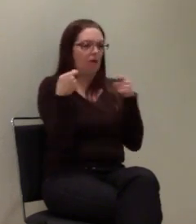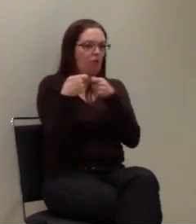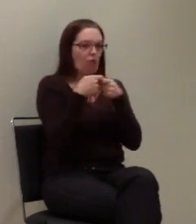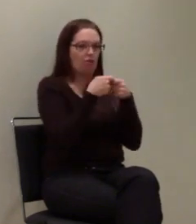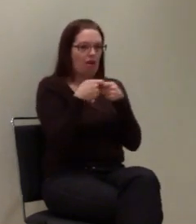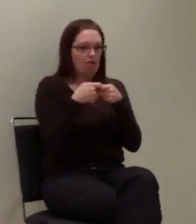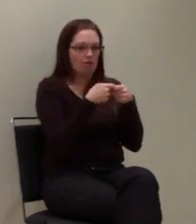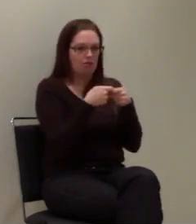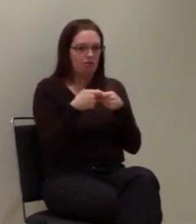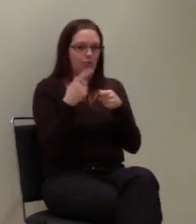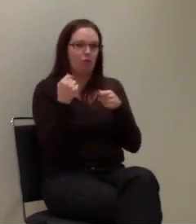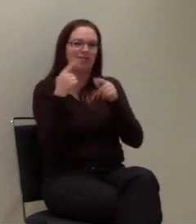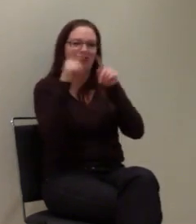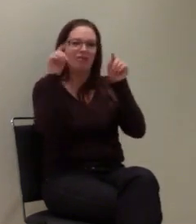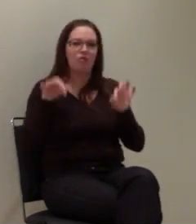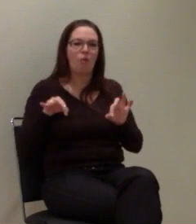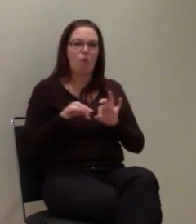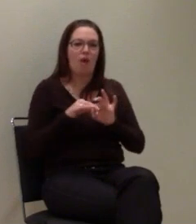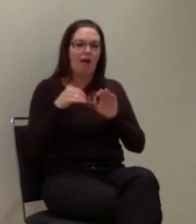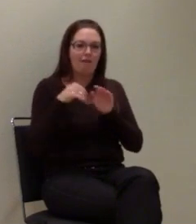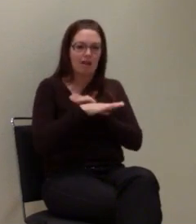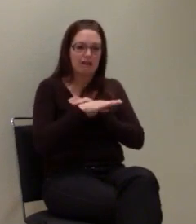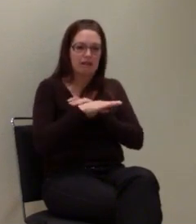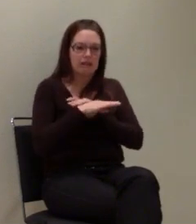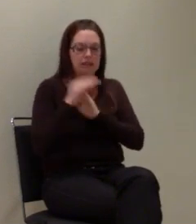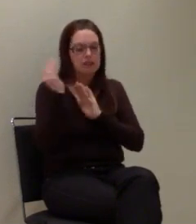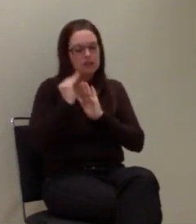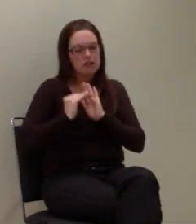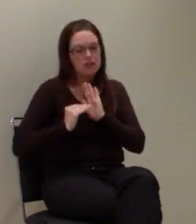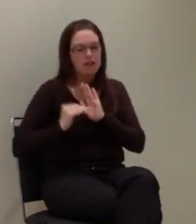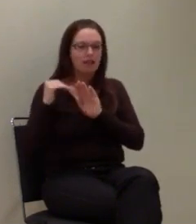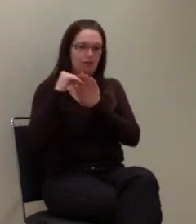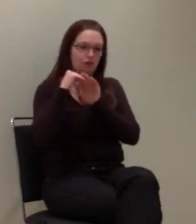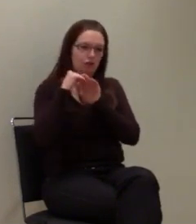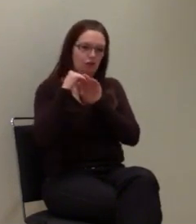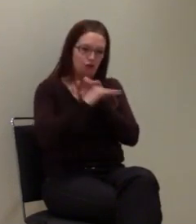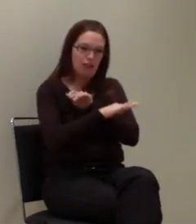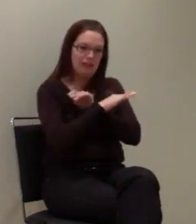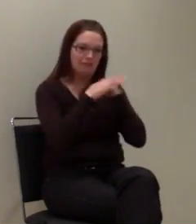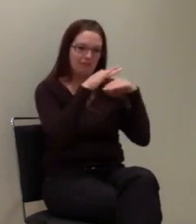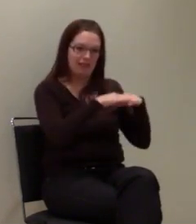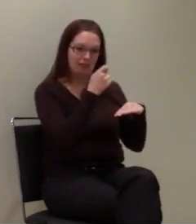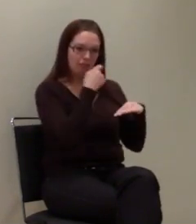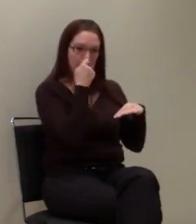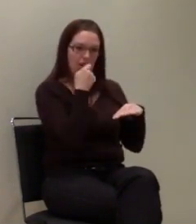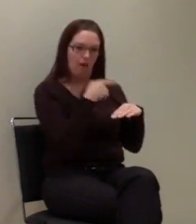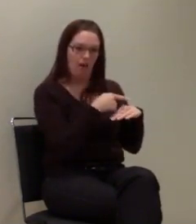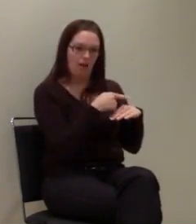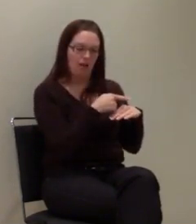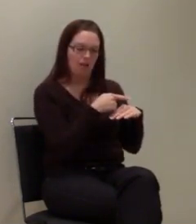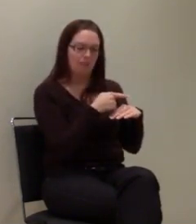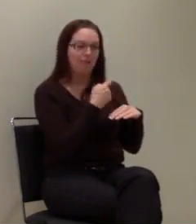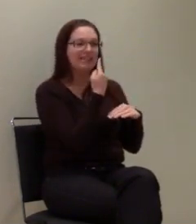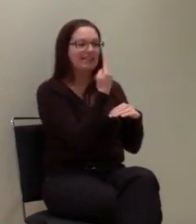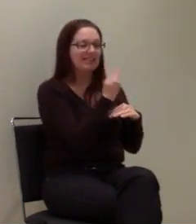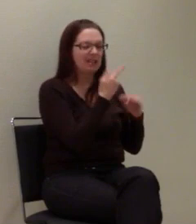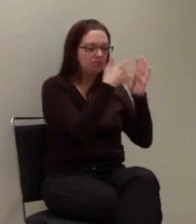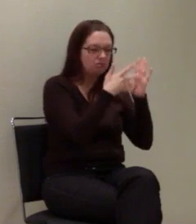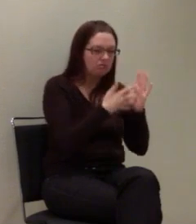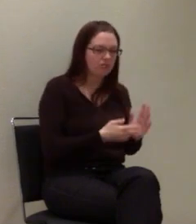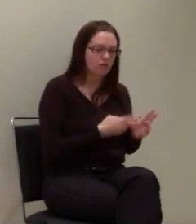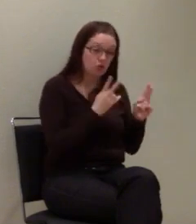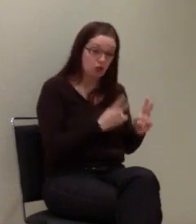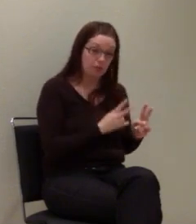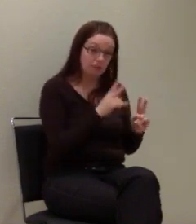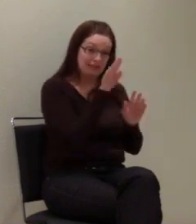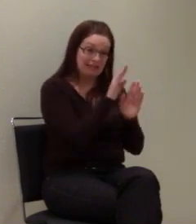funktioniert so, dass sie ein Formularfax haben, indem sie das ausfüllen, das an die Netzbetreiber schicken. Die Netzbetreiber dann das überprüfen, ob